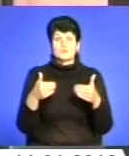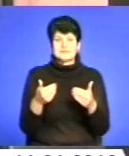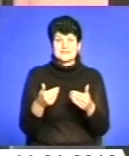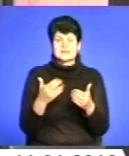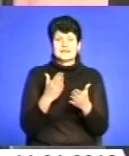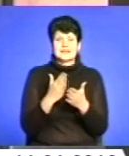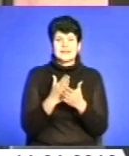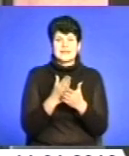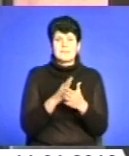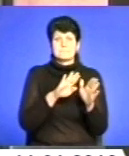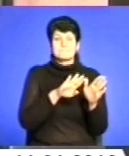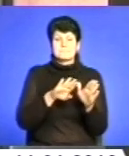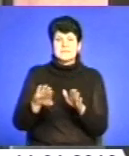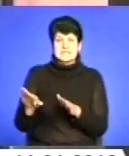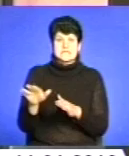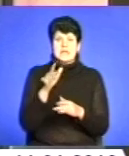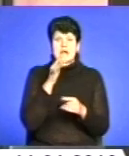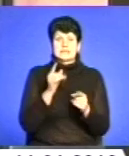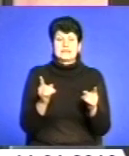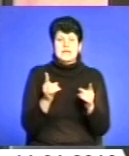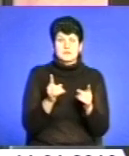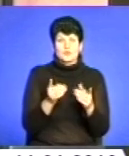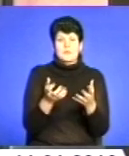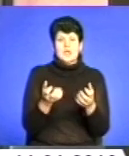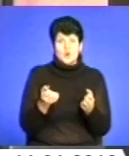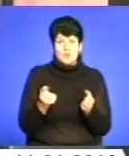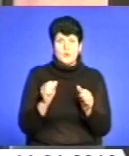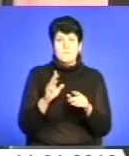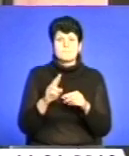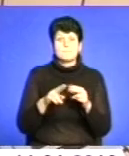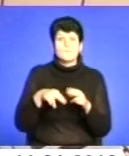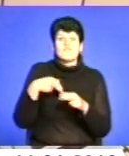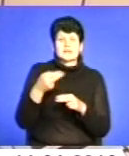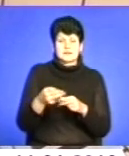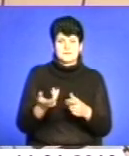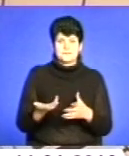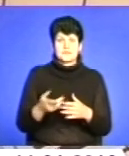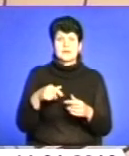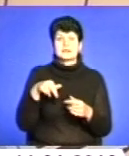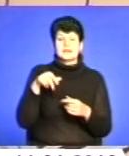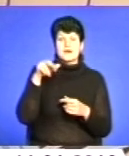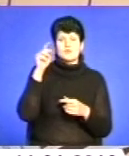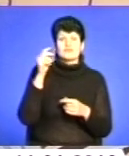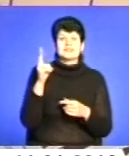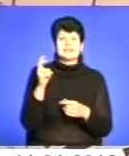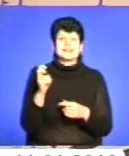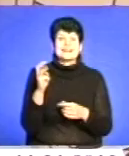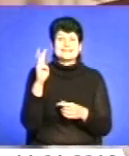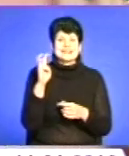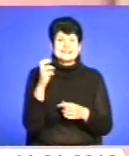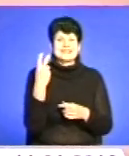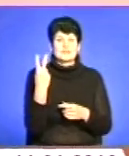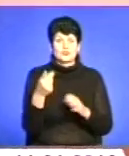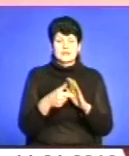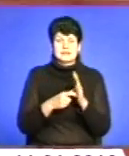надійшли після терміфетичної прийому, повертаються назад. Піднімаємося в 302-й кабінет, де попередньо